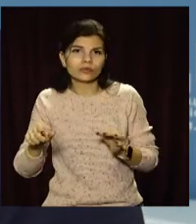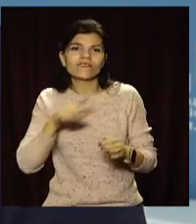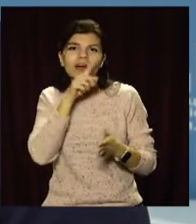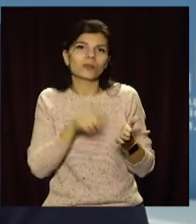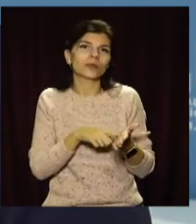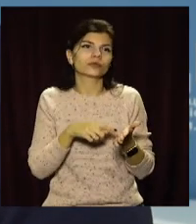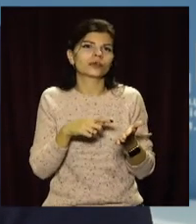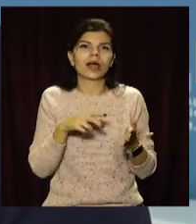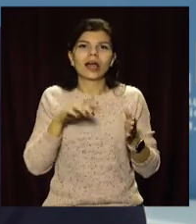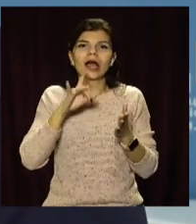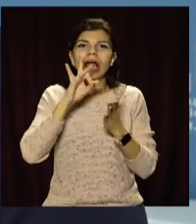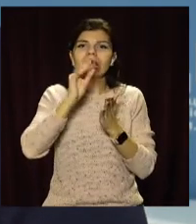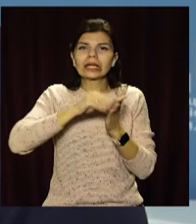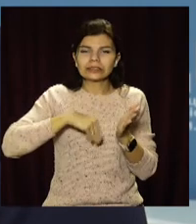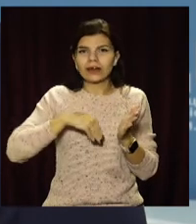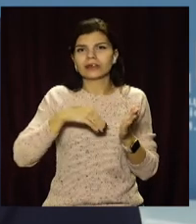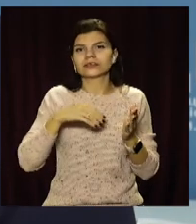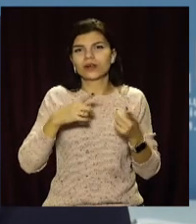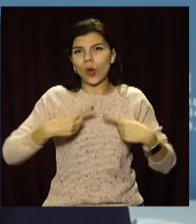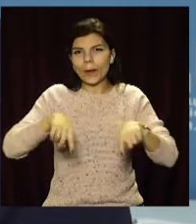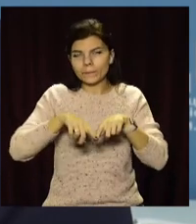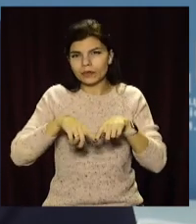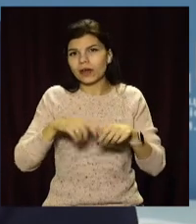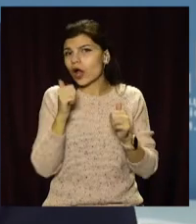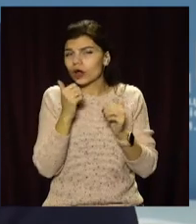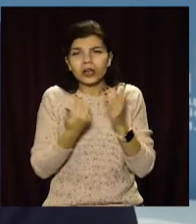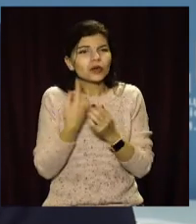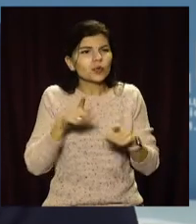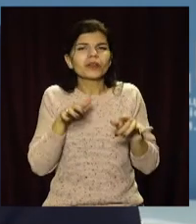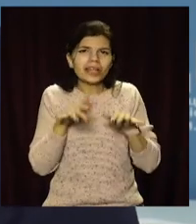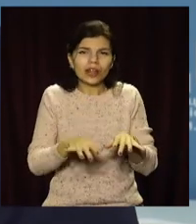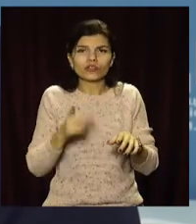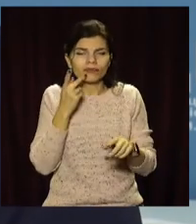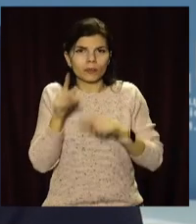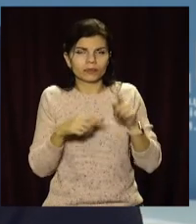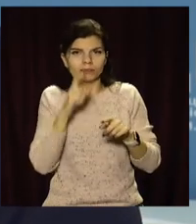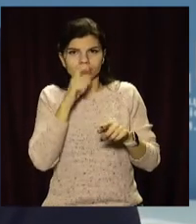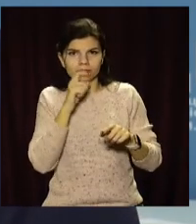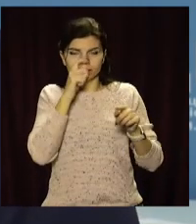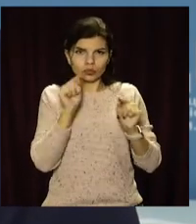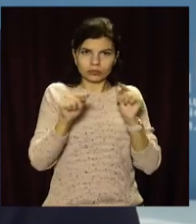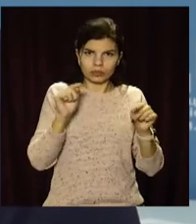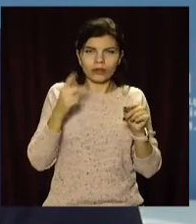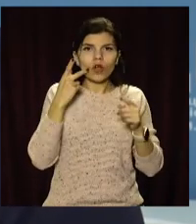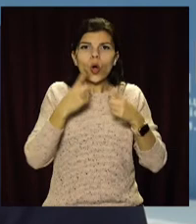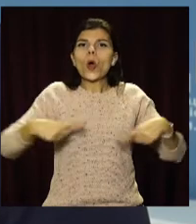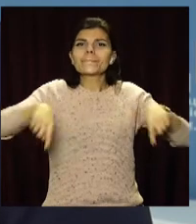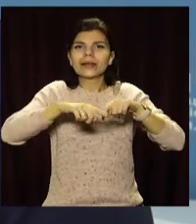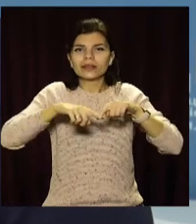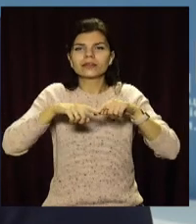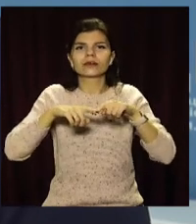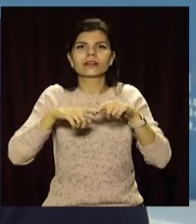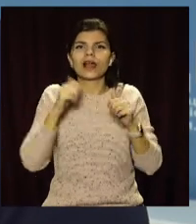вопросах регистрації громадських об'єднань. Каждое дело, оно вызывает определенные вопросы, потому что громадськие об'єднания, как правило,